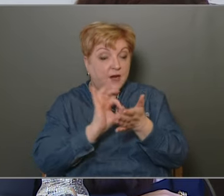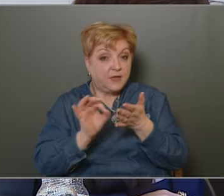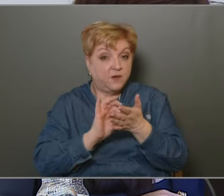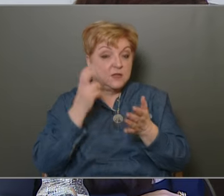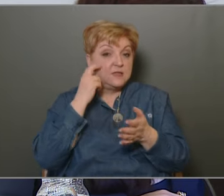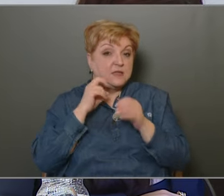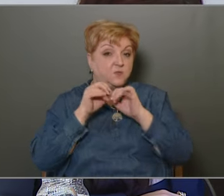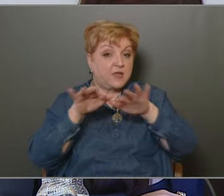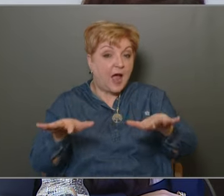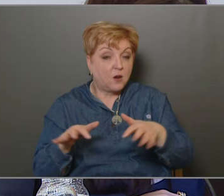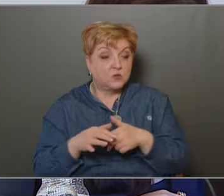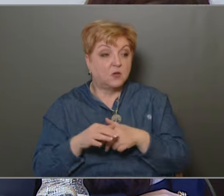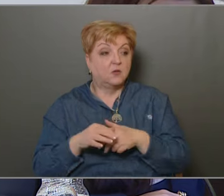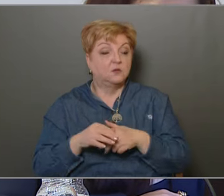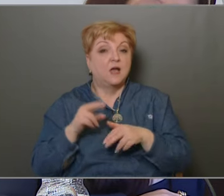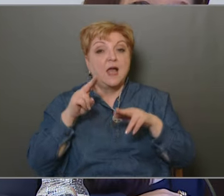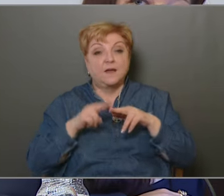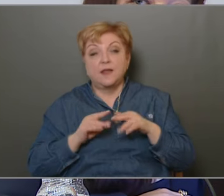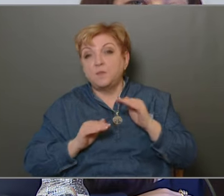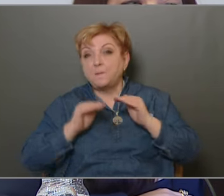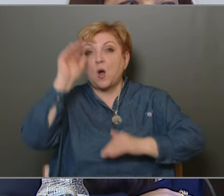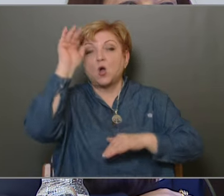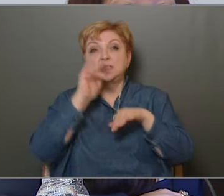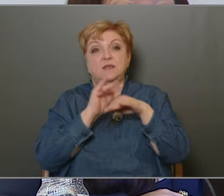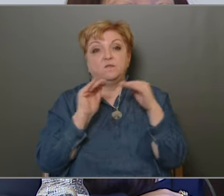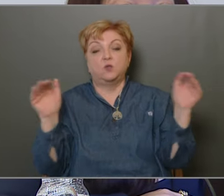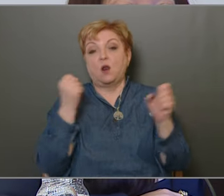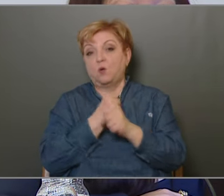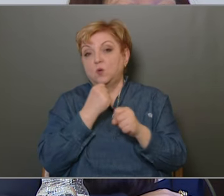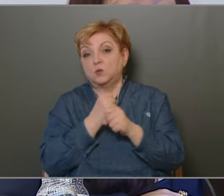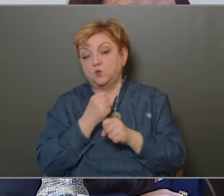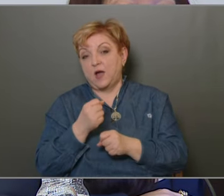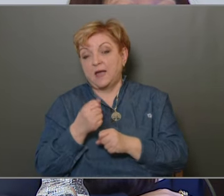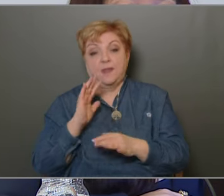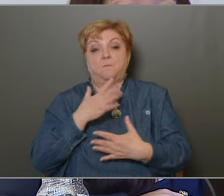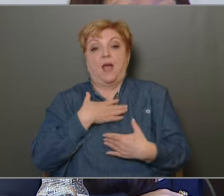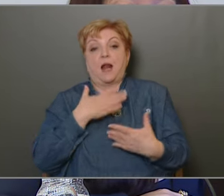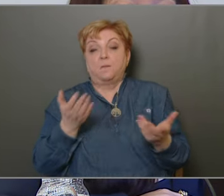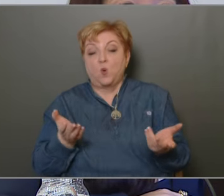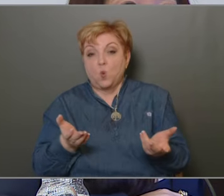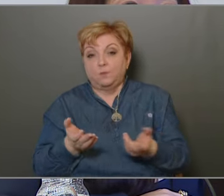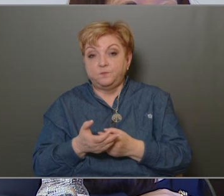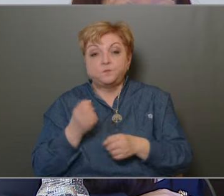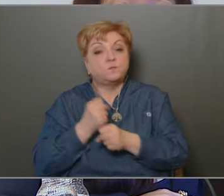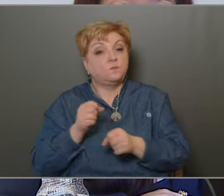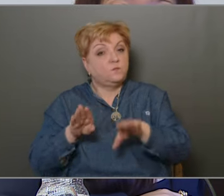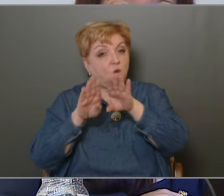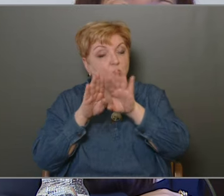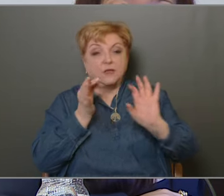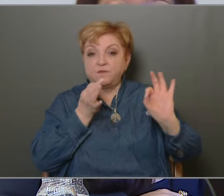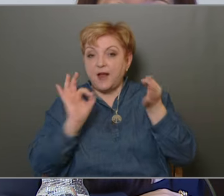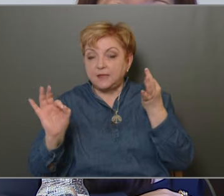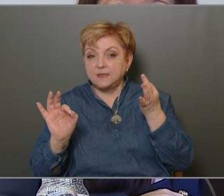és az intézményhálózat rendben magas színvonalon végzi el a munkáját. Azért sem meglepő ez nyilván, mert a munkatársak